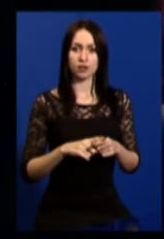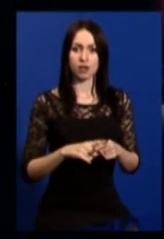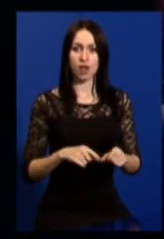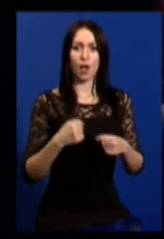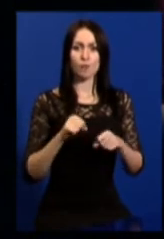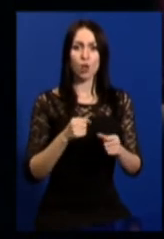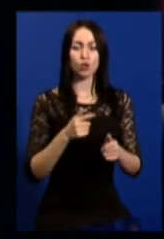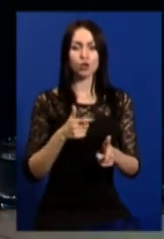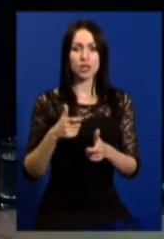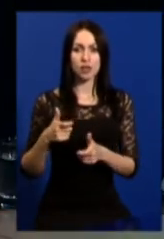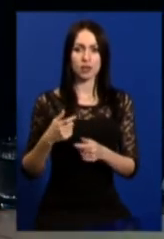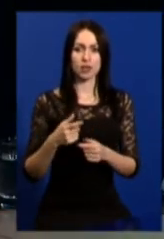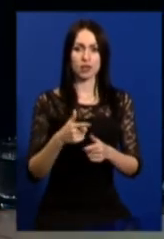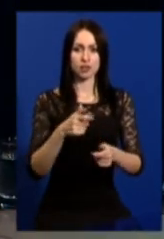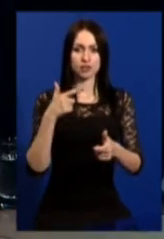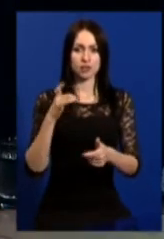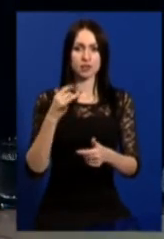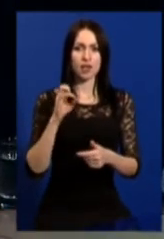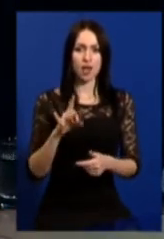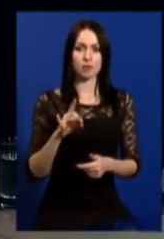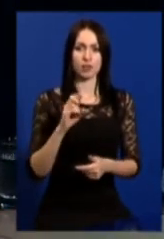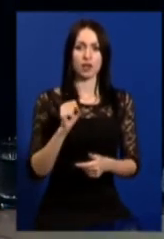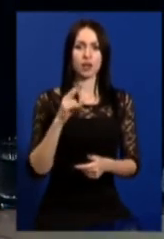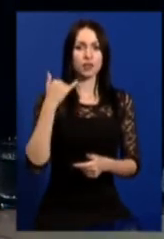мотострілки, снайпери, радісти,